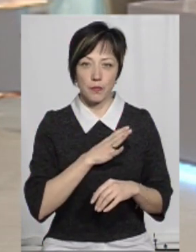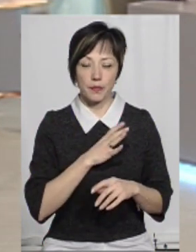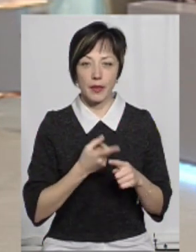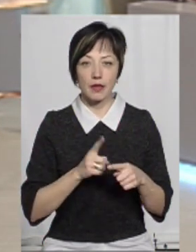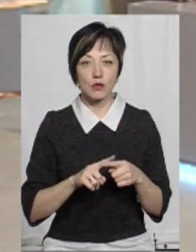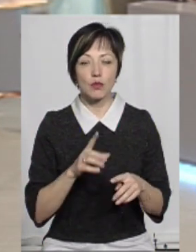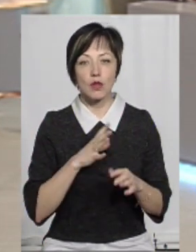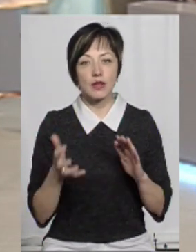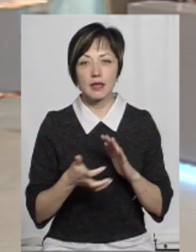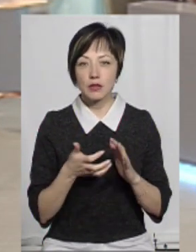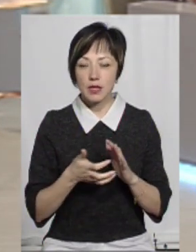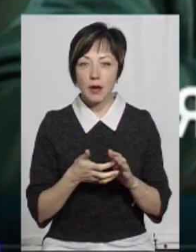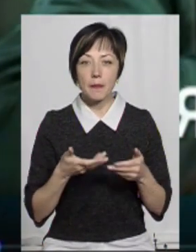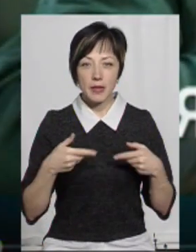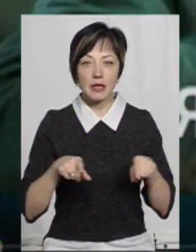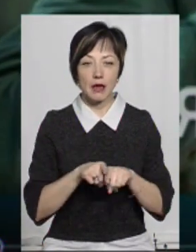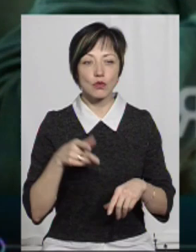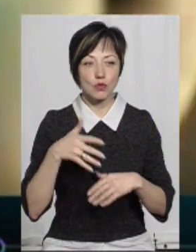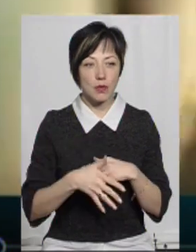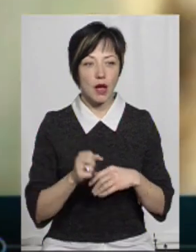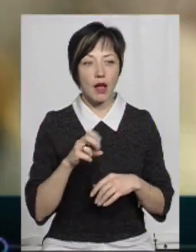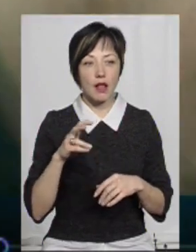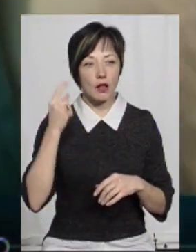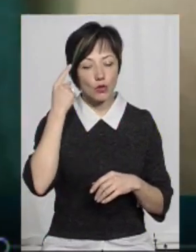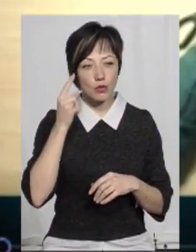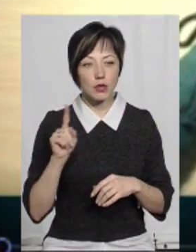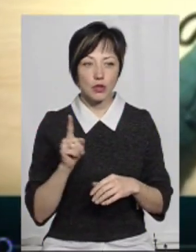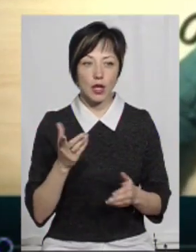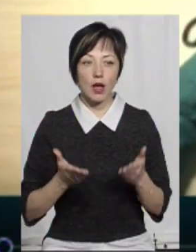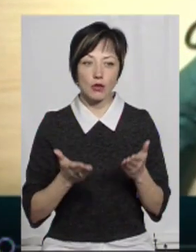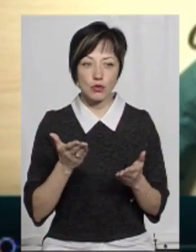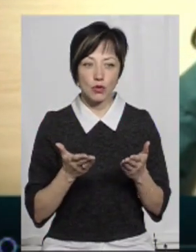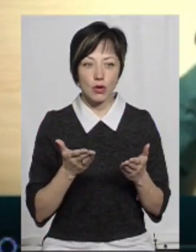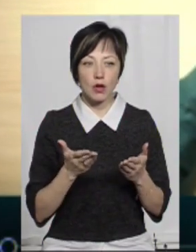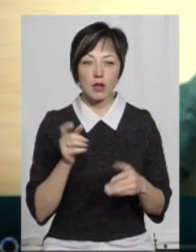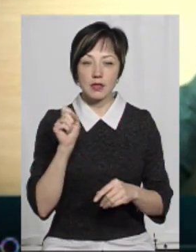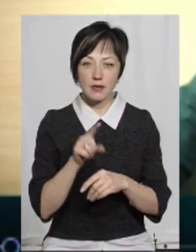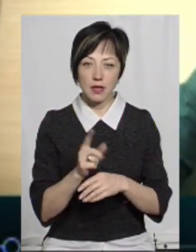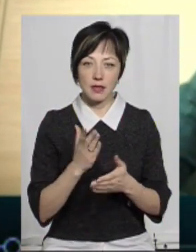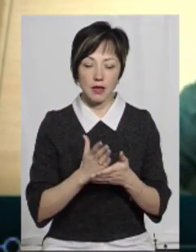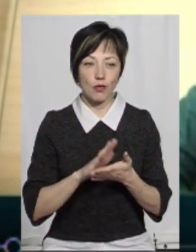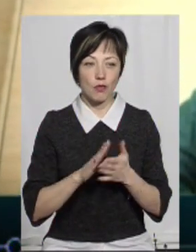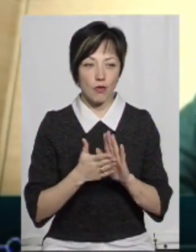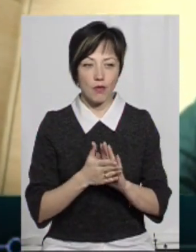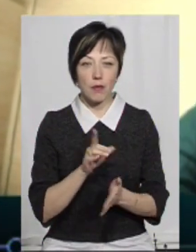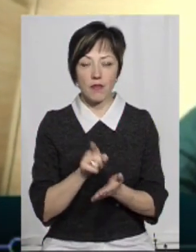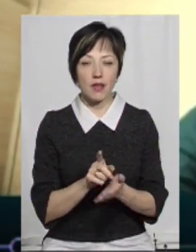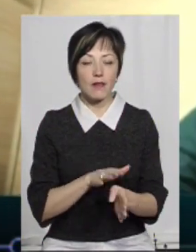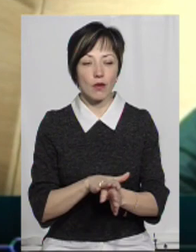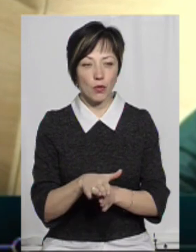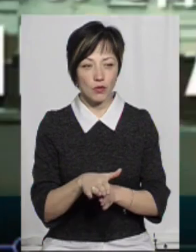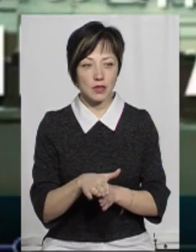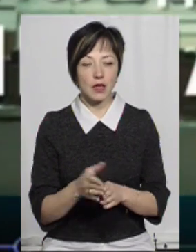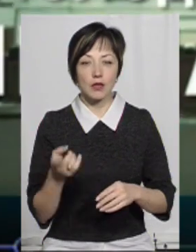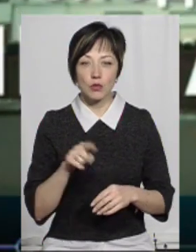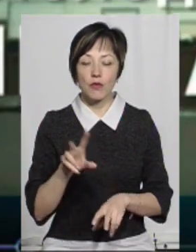Цього було недостатньо. Ми так зрозуміли, що так, але ми думали, що якщо поставлена задача, умови повинні виконуватись.